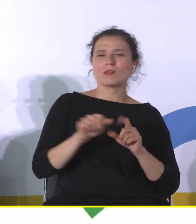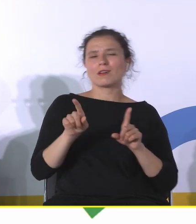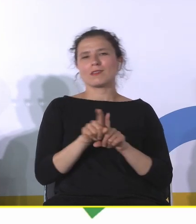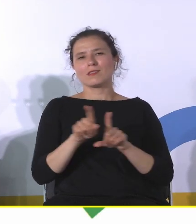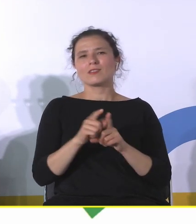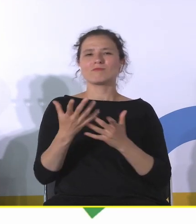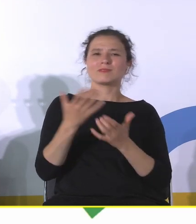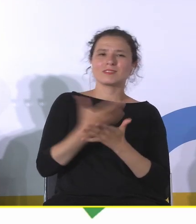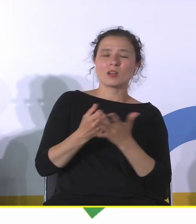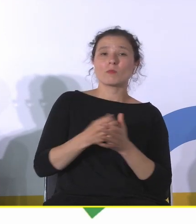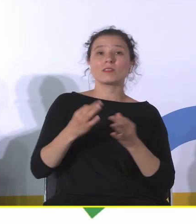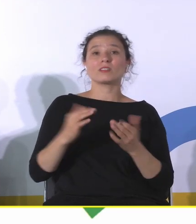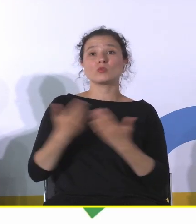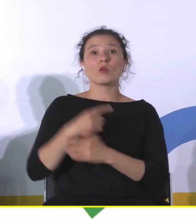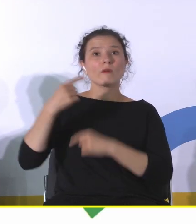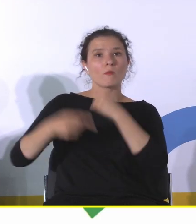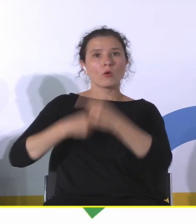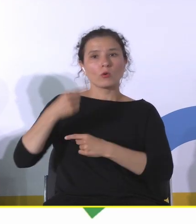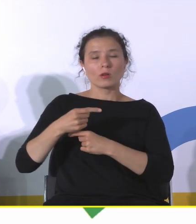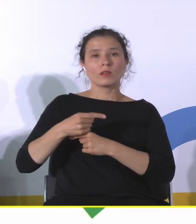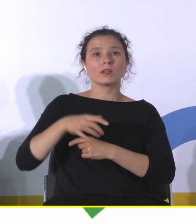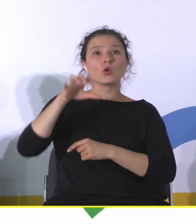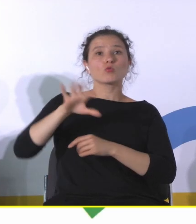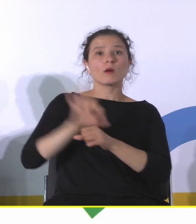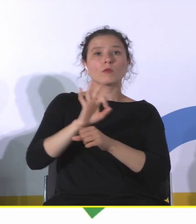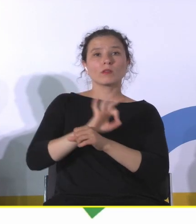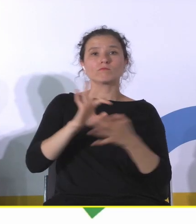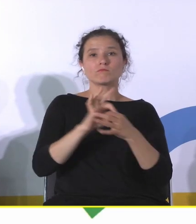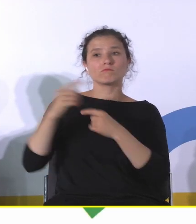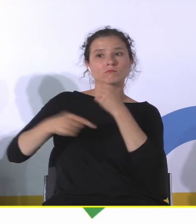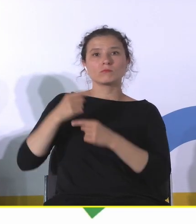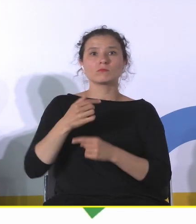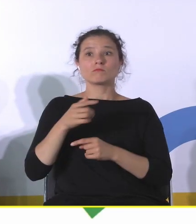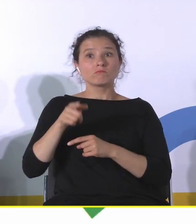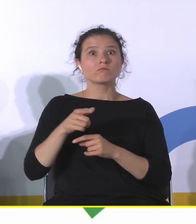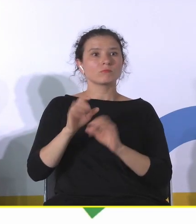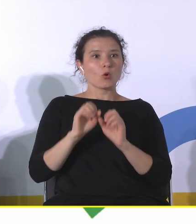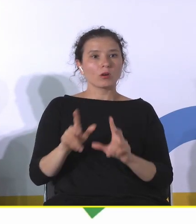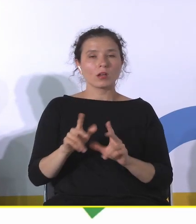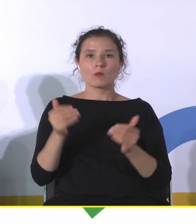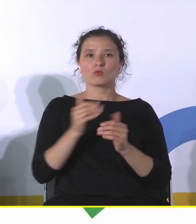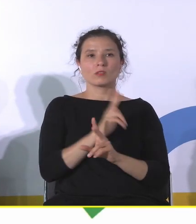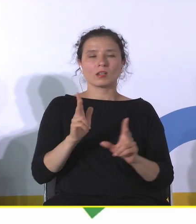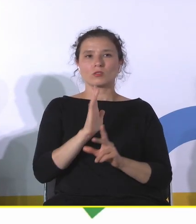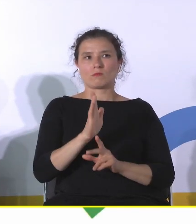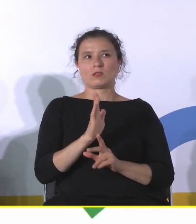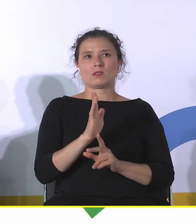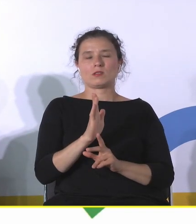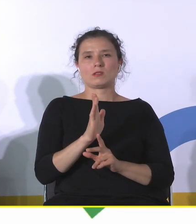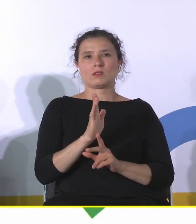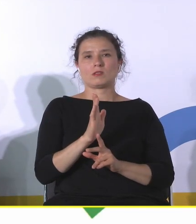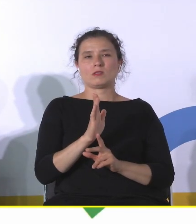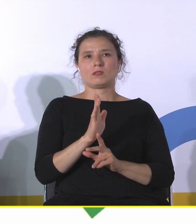kolejne pokolenie, powiedziałabym, projektów związanych z dziedzictwem, które mówią, ok, ale może nie każdy będzie tym, takim magnesem turystycznym, ale